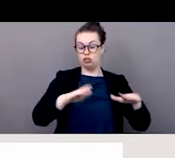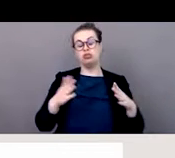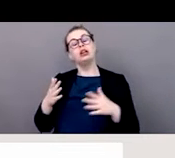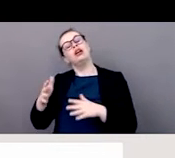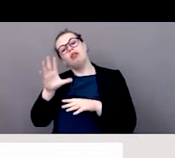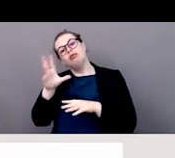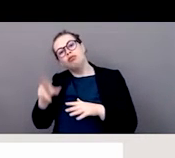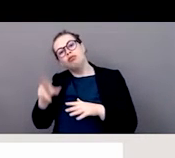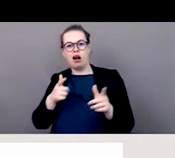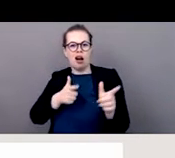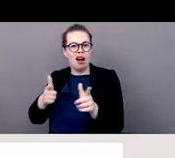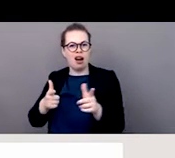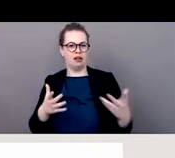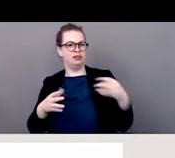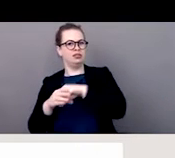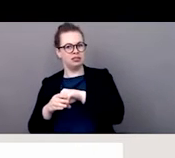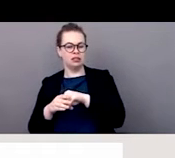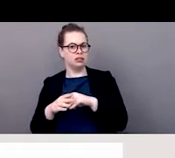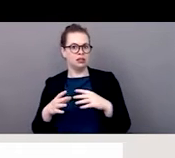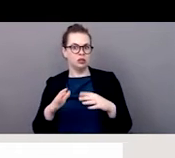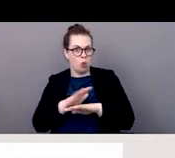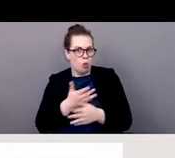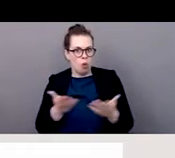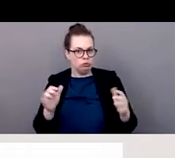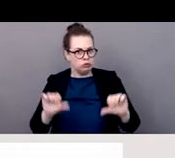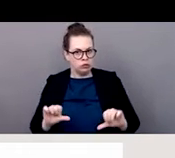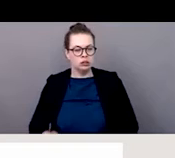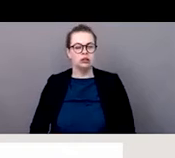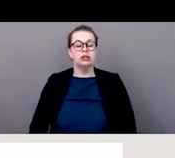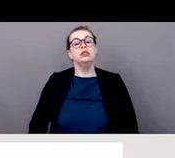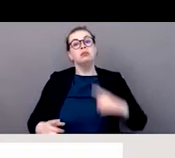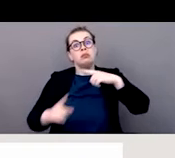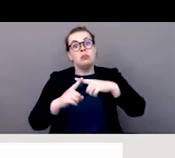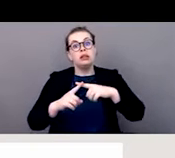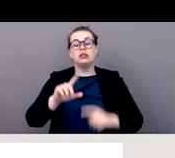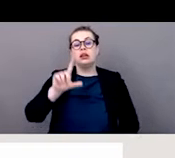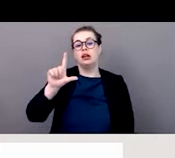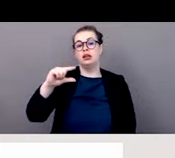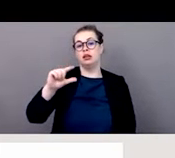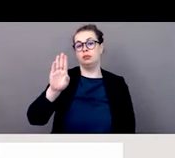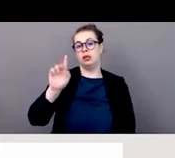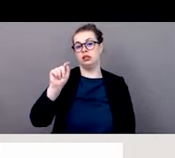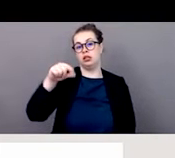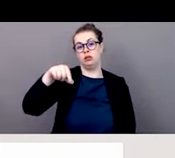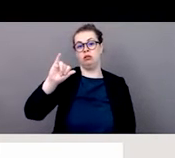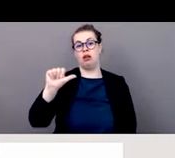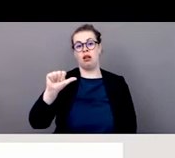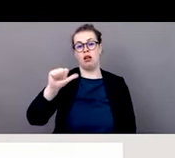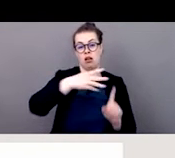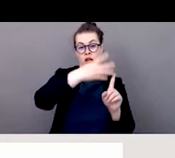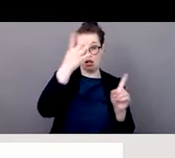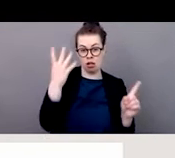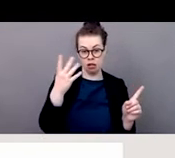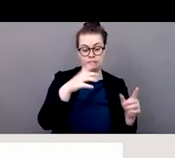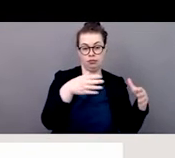Et de la même manière, le dernier point, par exemple, les LGBT, si bien que les